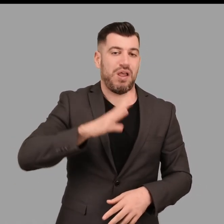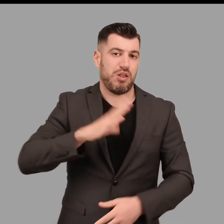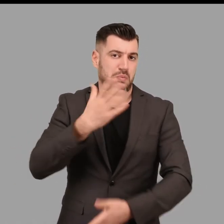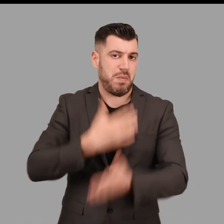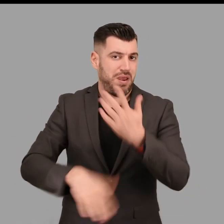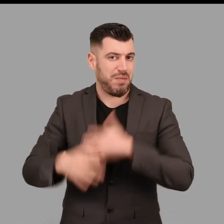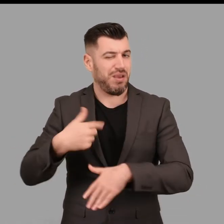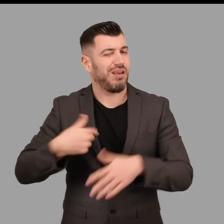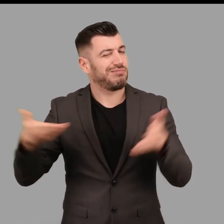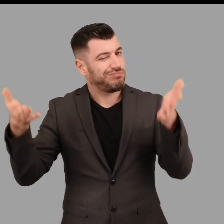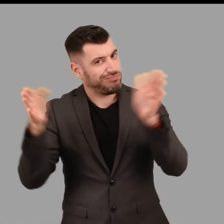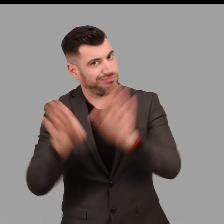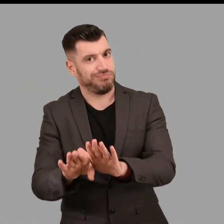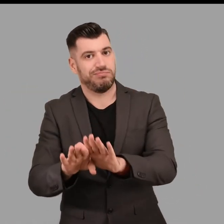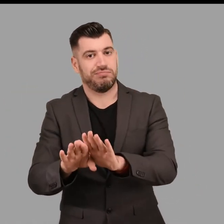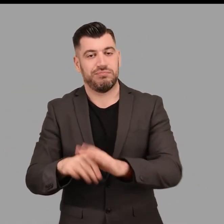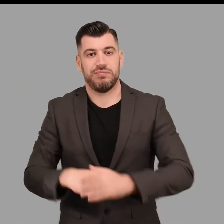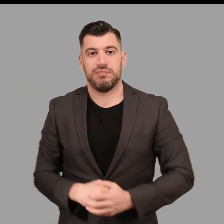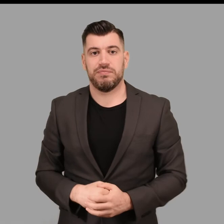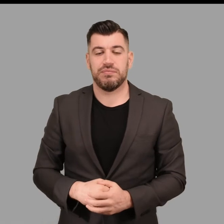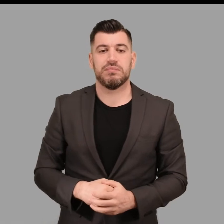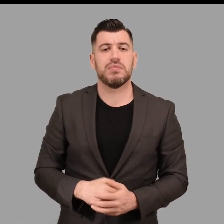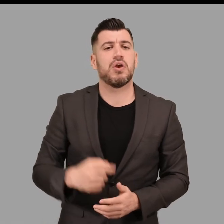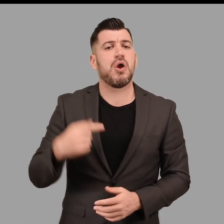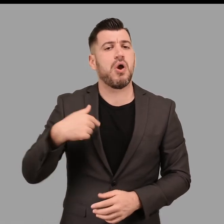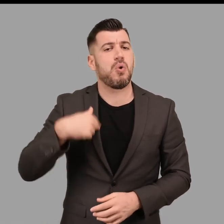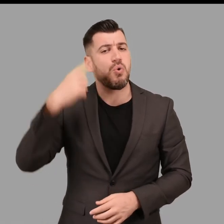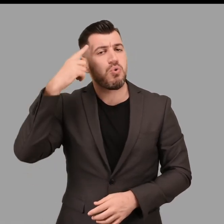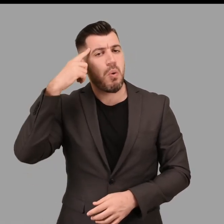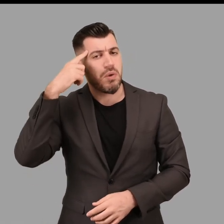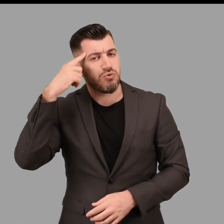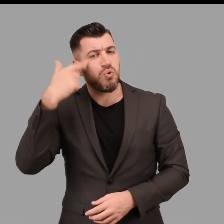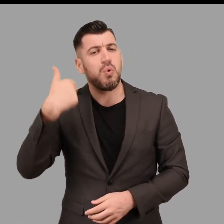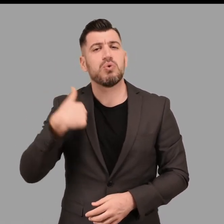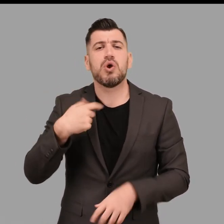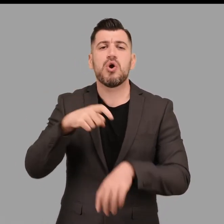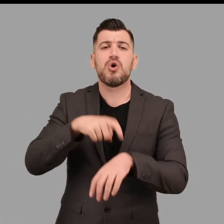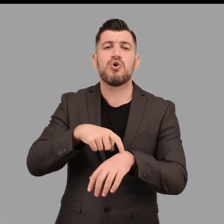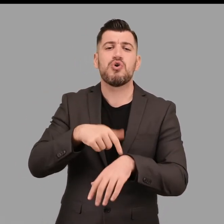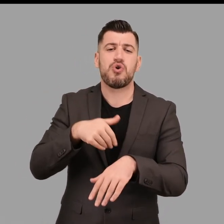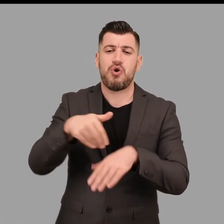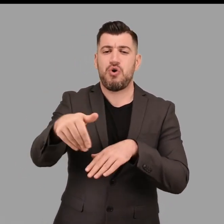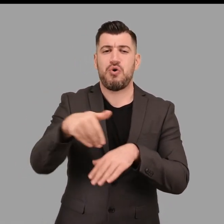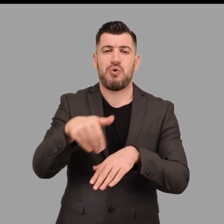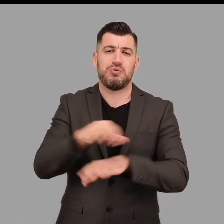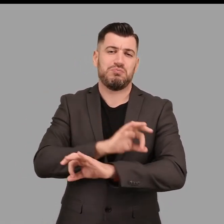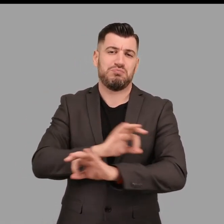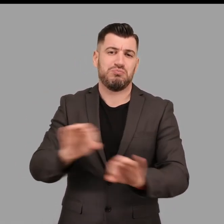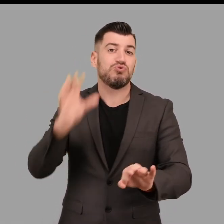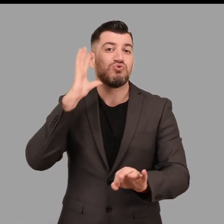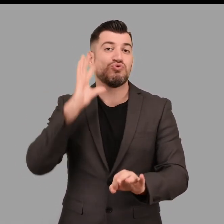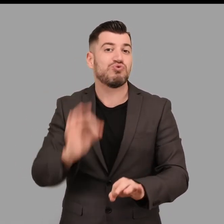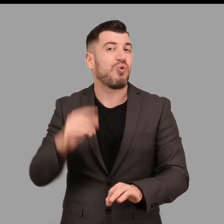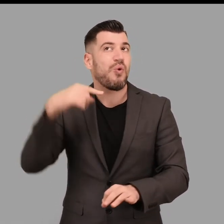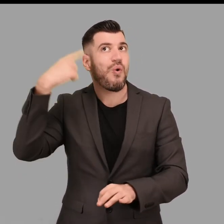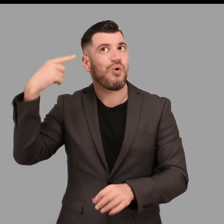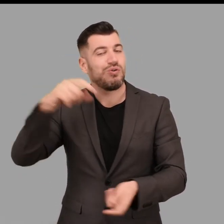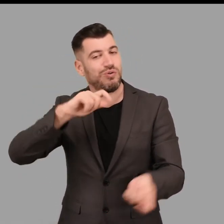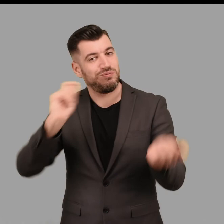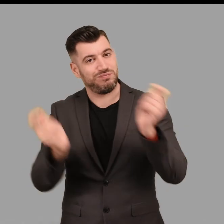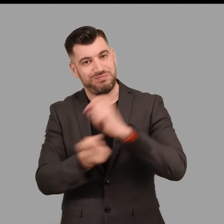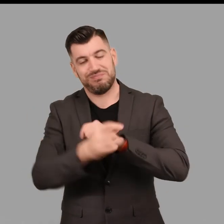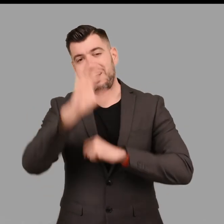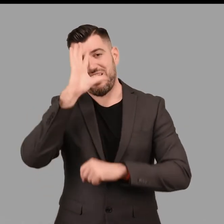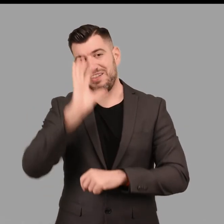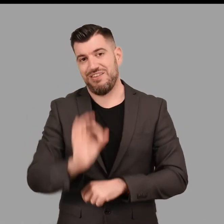νοηματική ώστε να καλυφθούν οι ανάγκες ακόμη περισσότερων επισκεπτών Τώρα πια νομίζω πως χρειάζεται λίγος χρόνος για να γίνει το